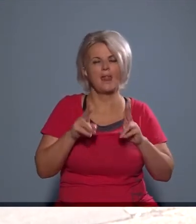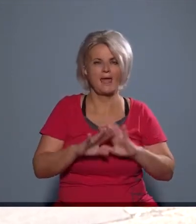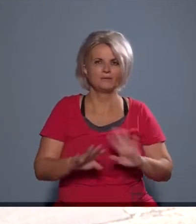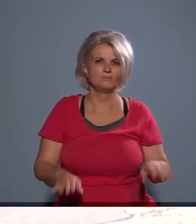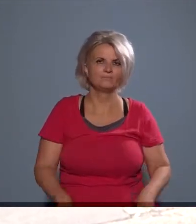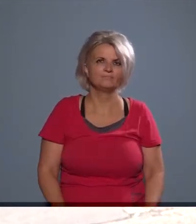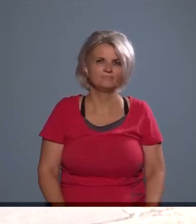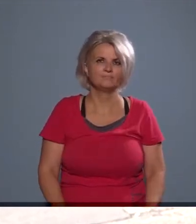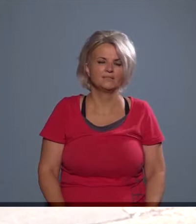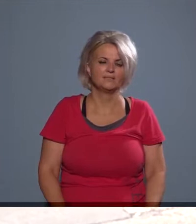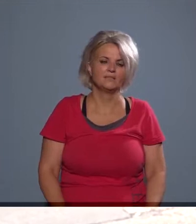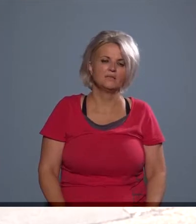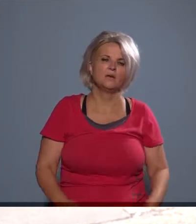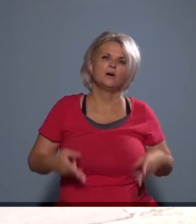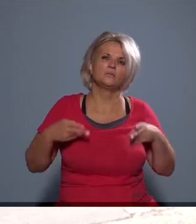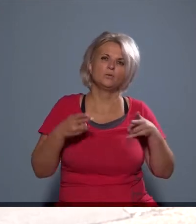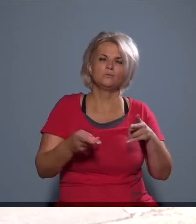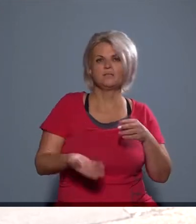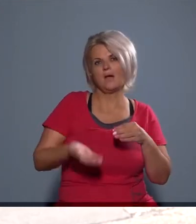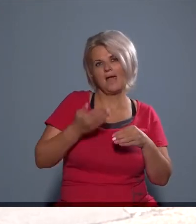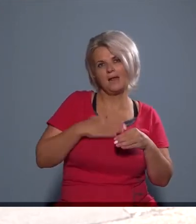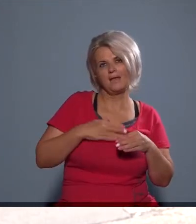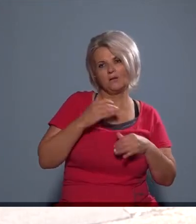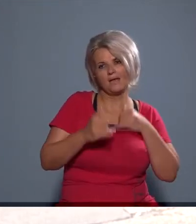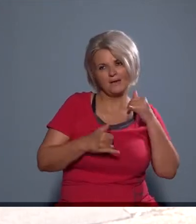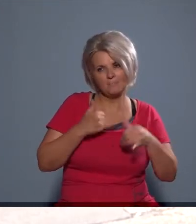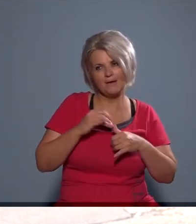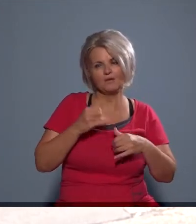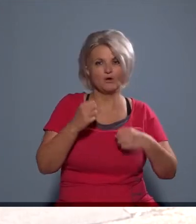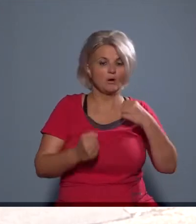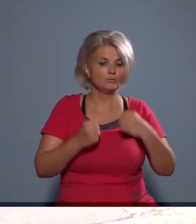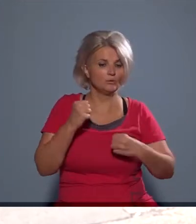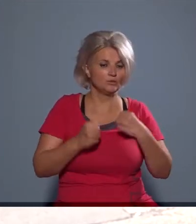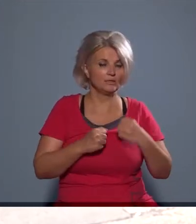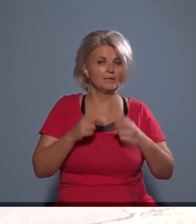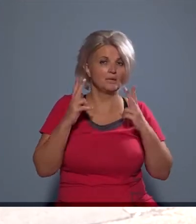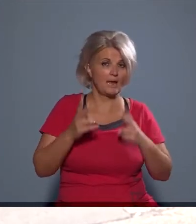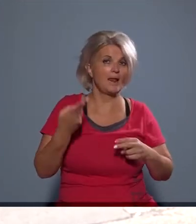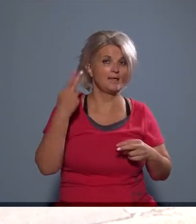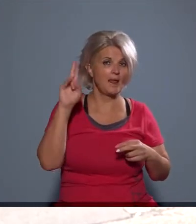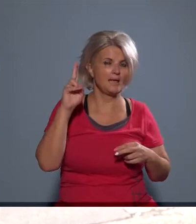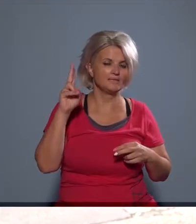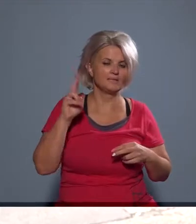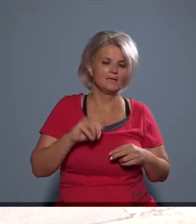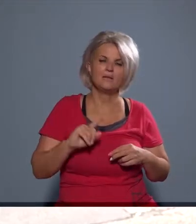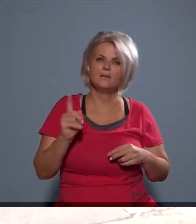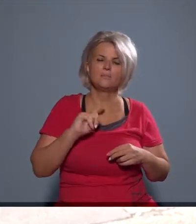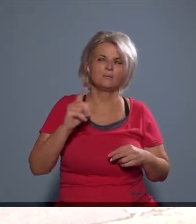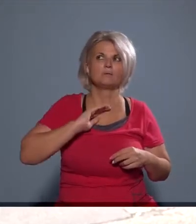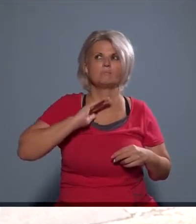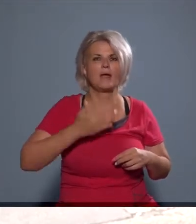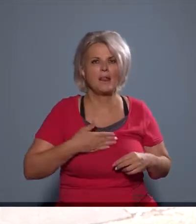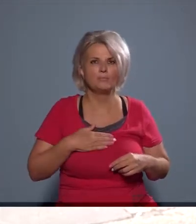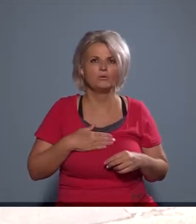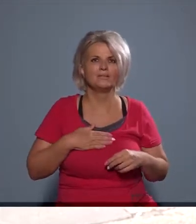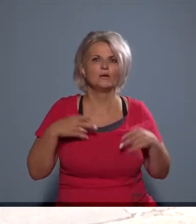Természetesen ezt minden esetben az utca elején mind a kerékpárosoknak, mind pedig az autósoknak egyértelműen jeleznünk kell, hogy ne jeljen senkit